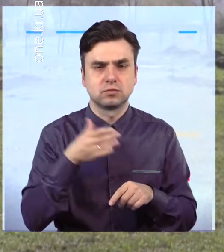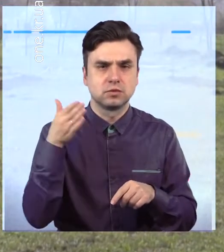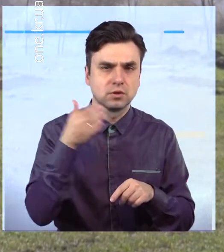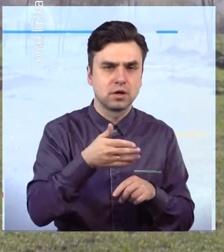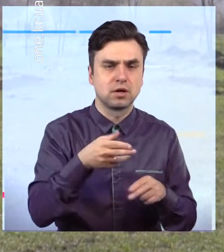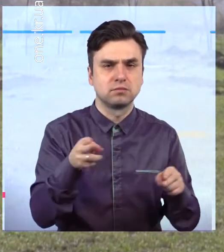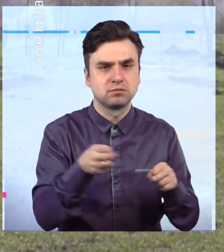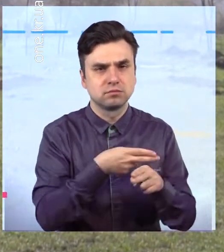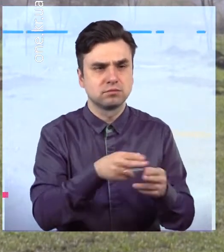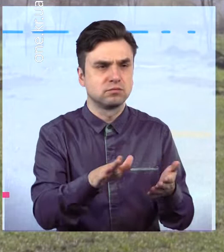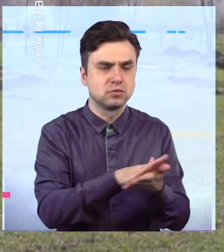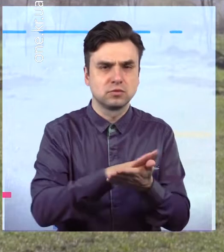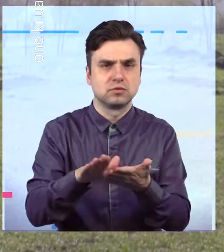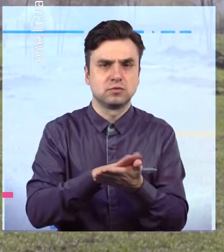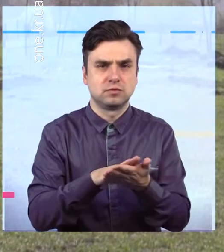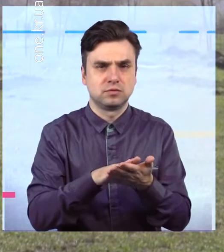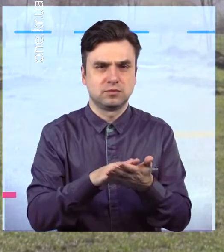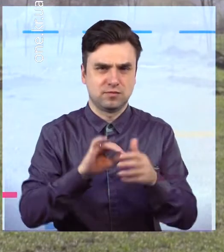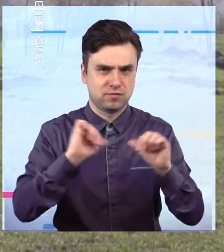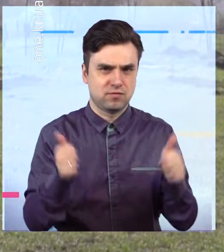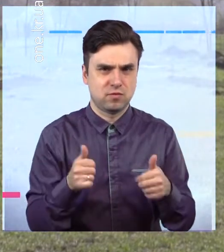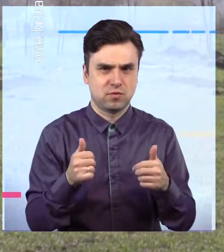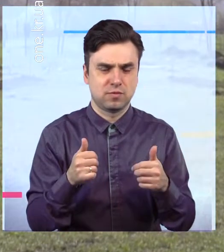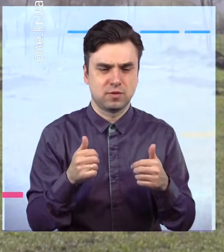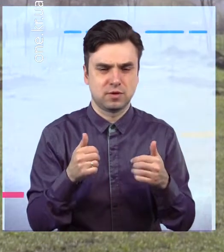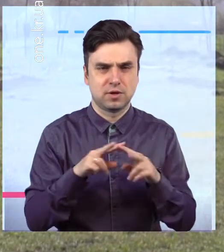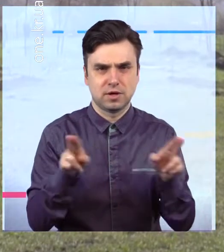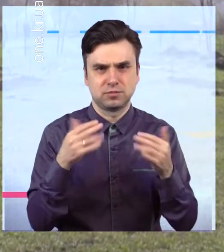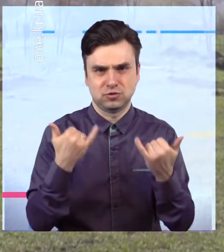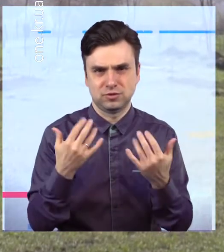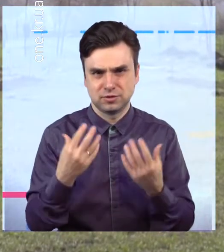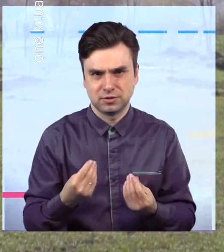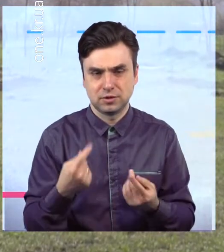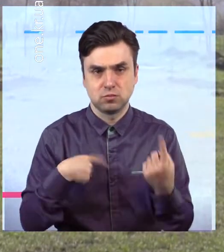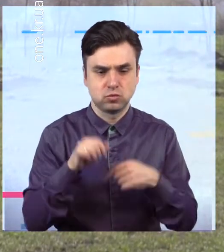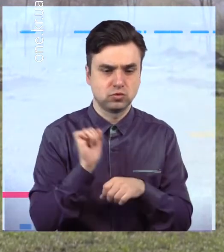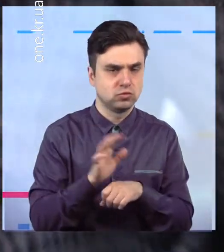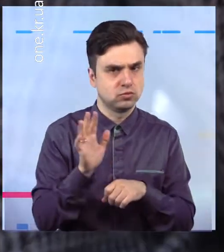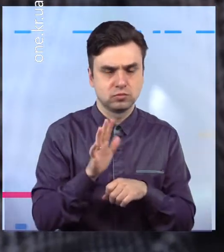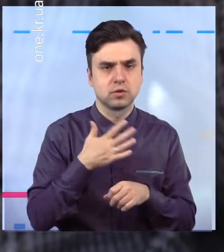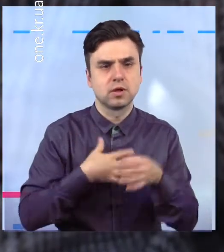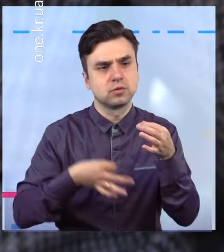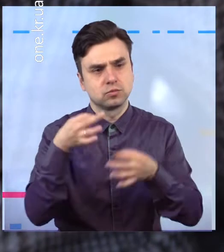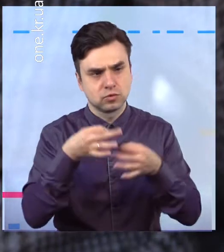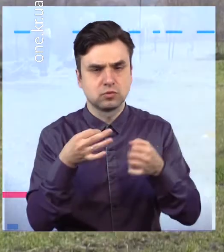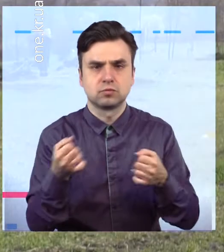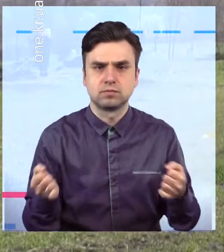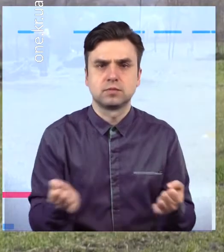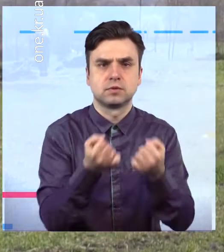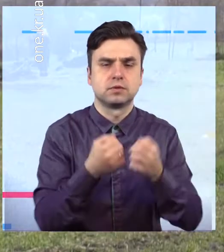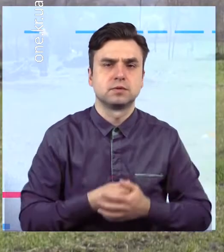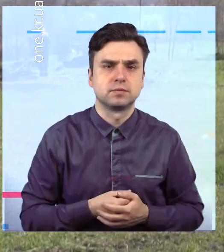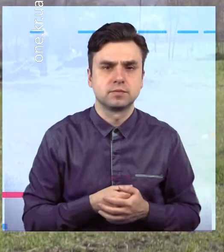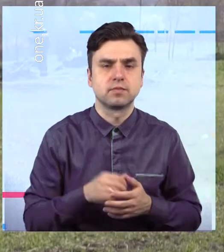семи локаціях подібні акції. Тому на цьому ми не зупиняємося і підтримуємо нашу екологію. Ми залучили підприємство